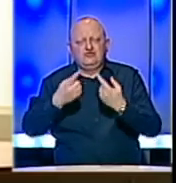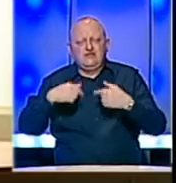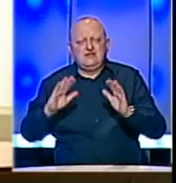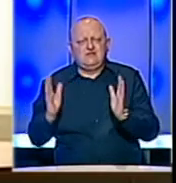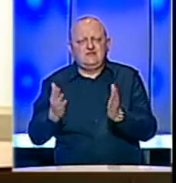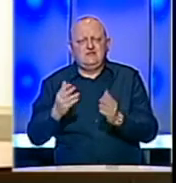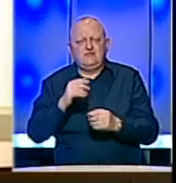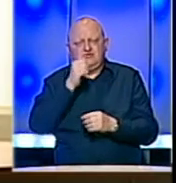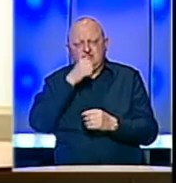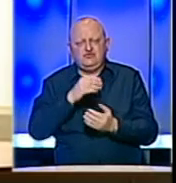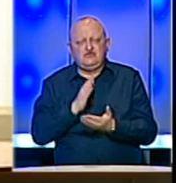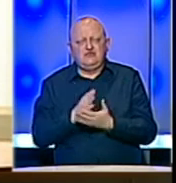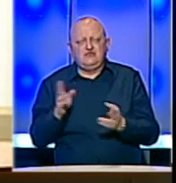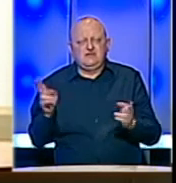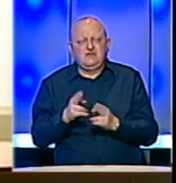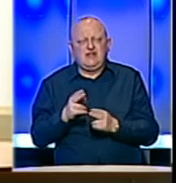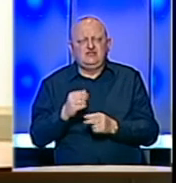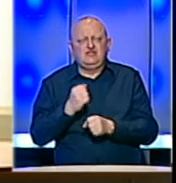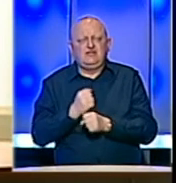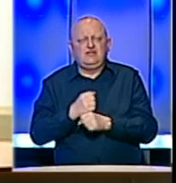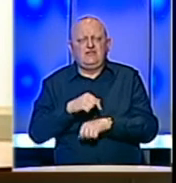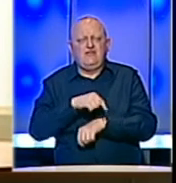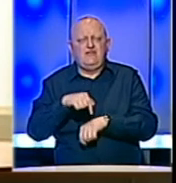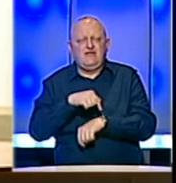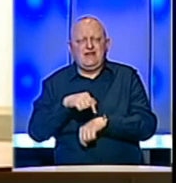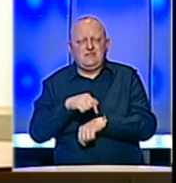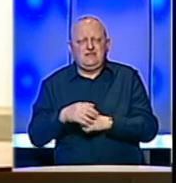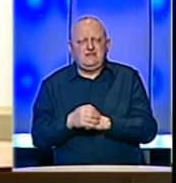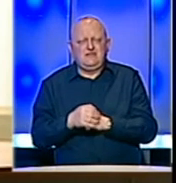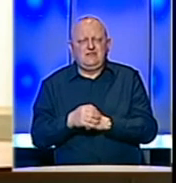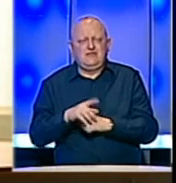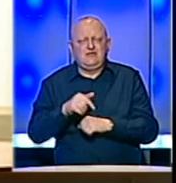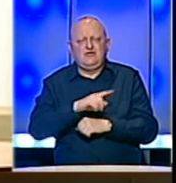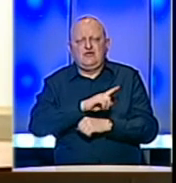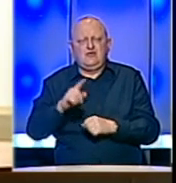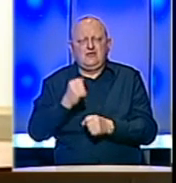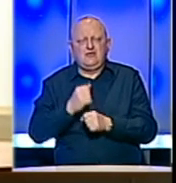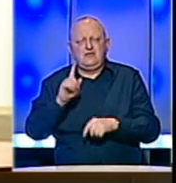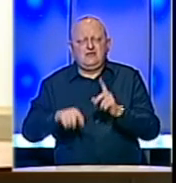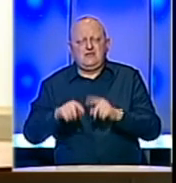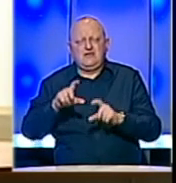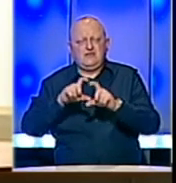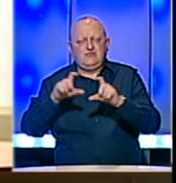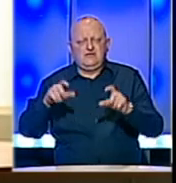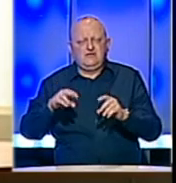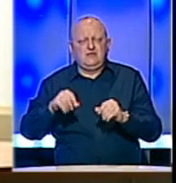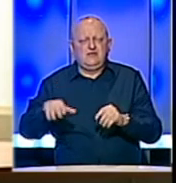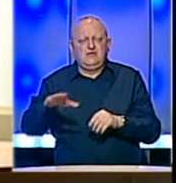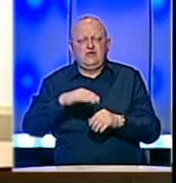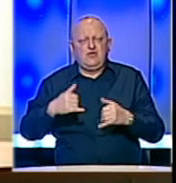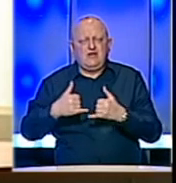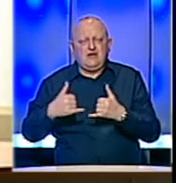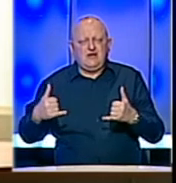Što se tiče skraćenja radnog vremena, odnosno totalni zabrani rada pojedinim subjektima na teritoriji grada